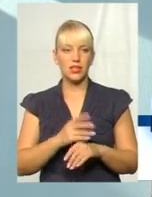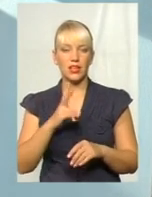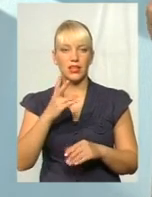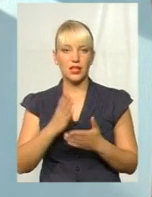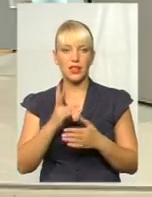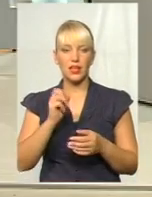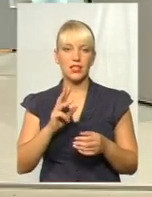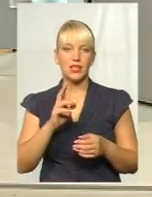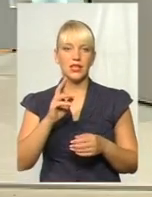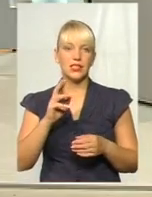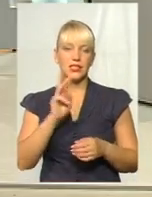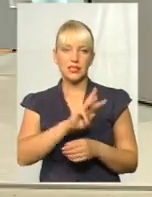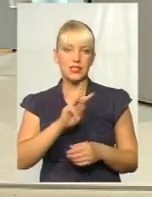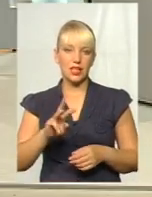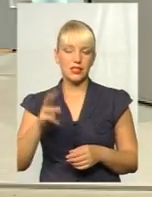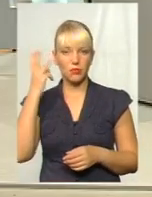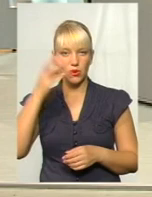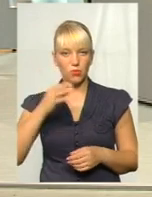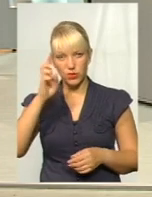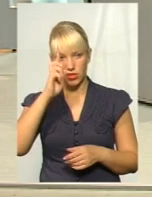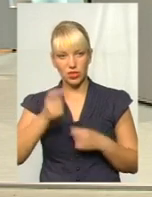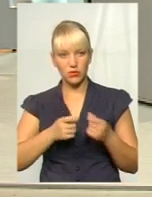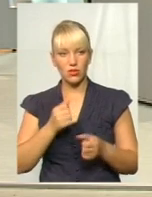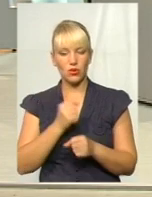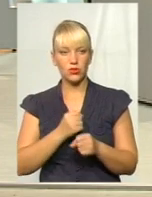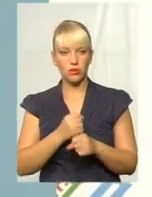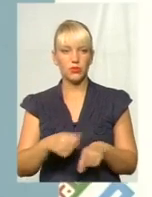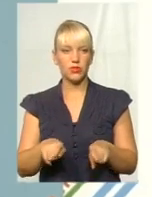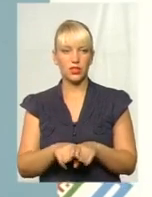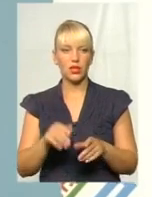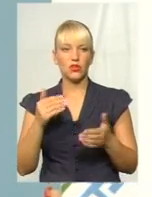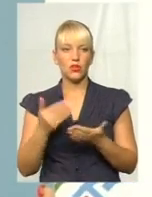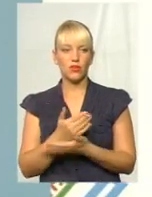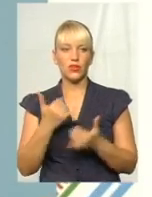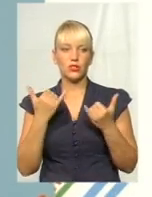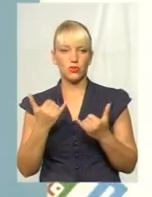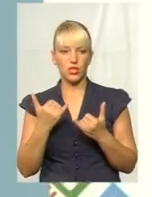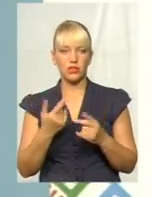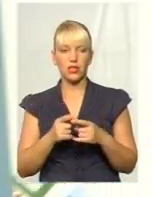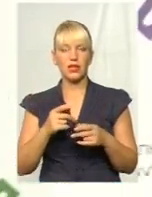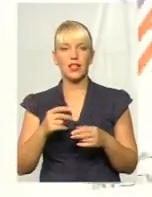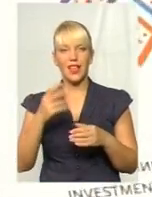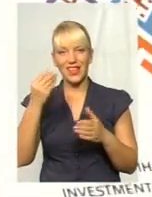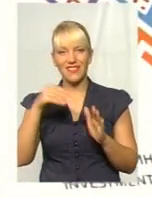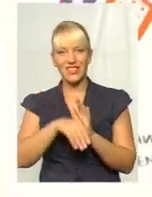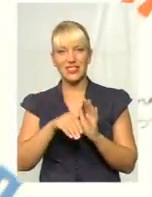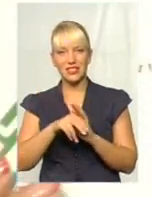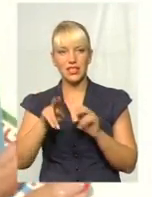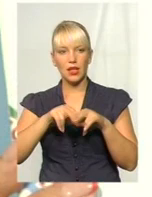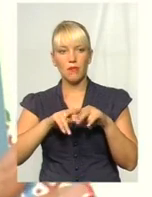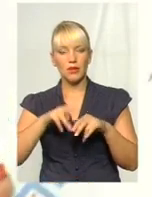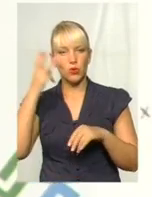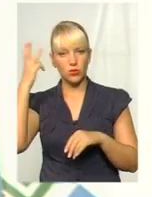облдержадміністрації. Розроблено облдержадміністрацією такий новий, сучасний інвестиційний паспорт у Хмельниччини